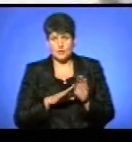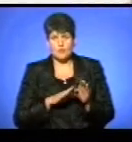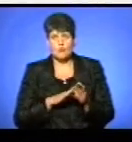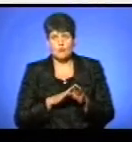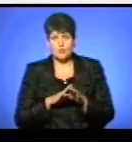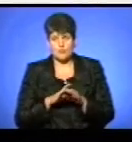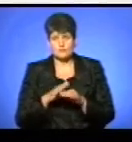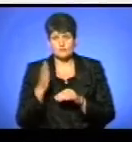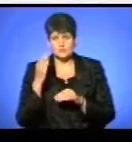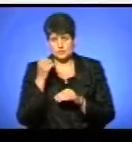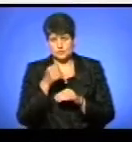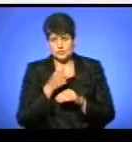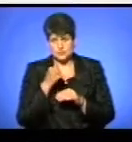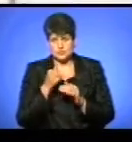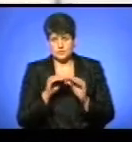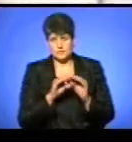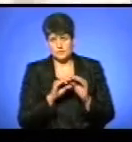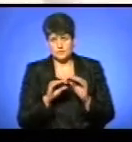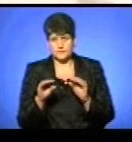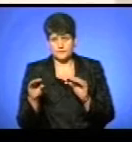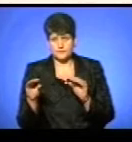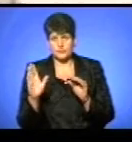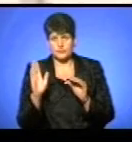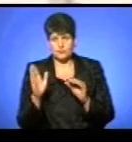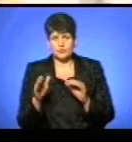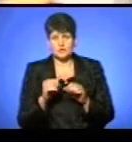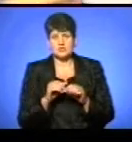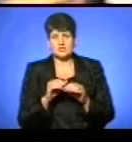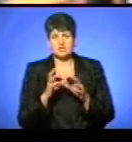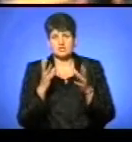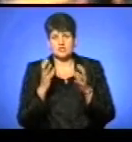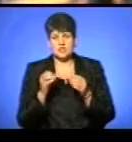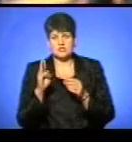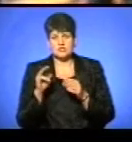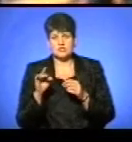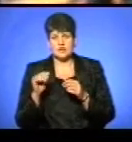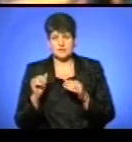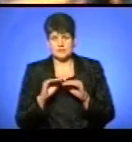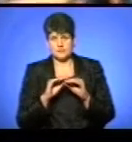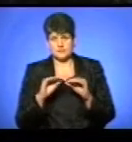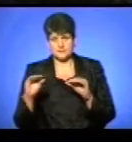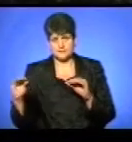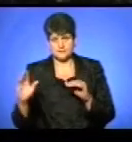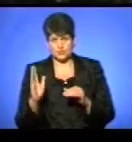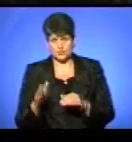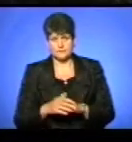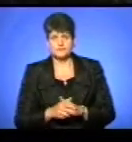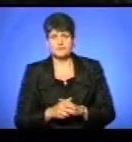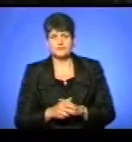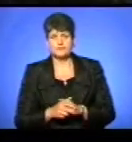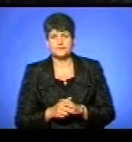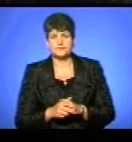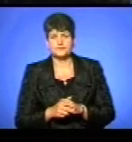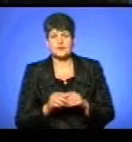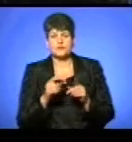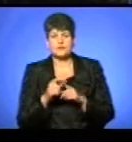прошлорічною ділянкою буде перекрито ще щебенево-мастиковим асфальтобетоном. За словами